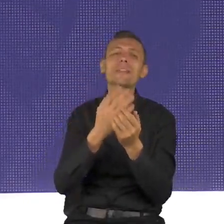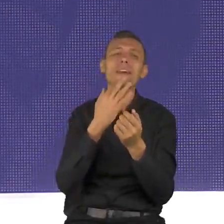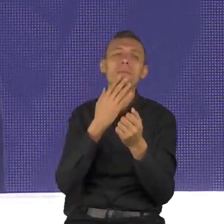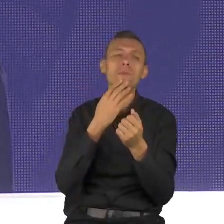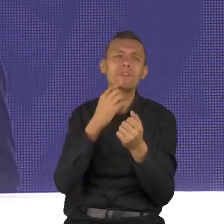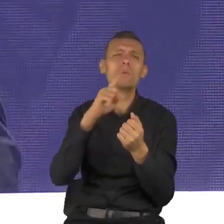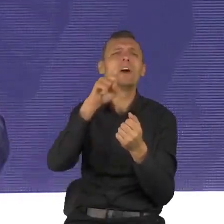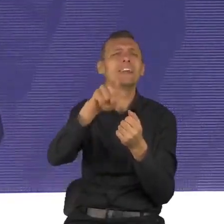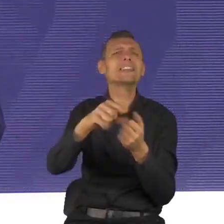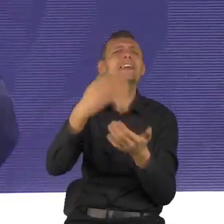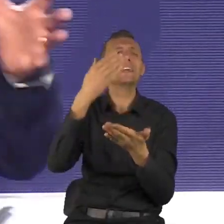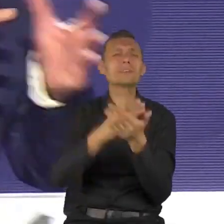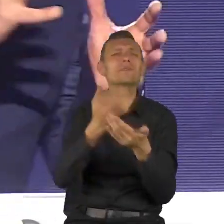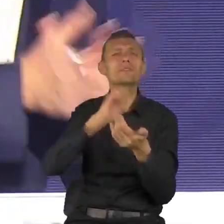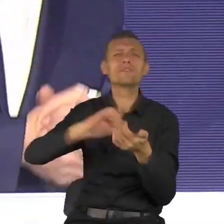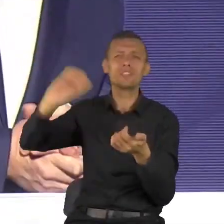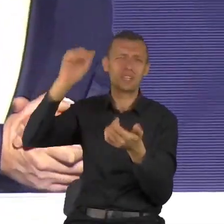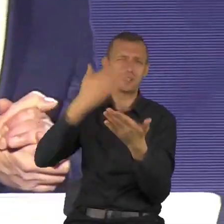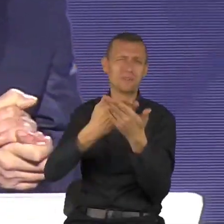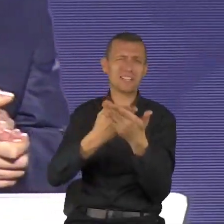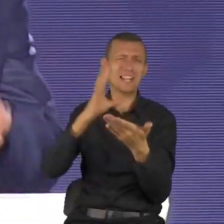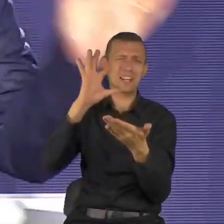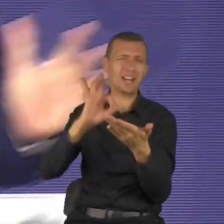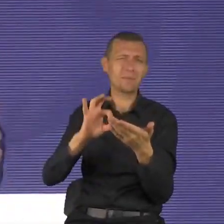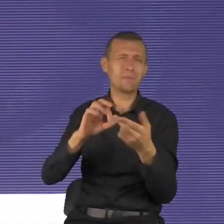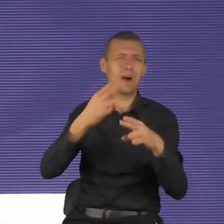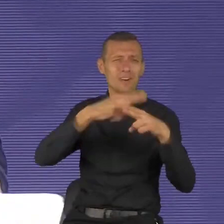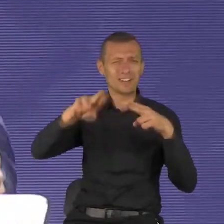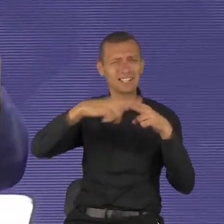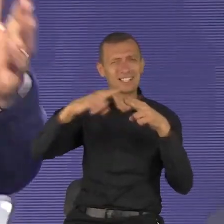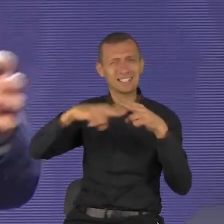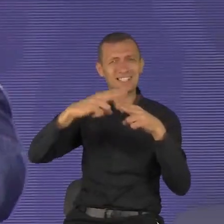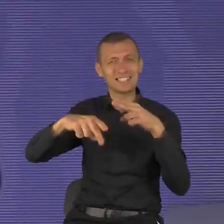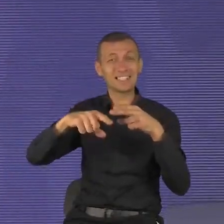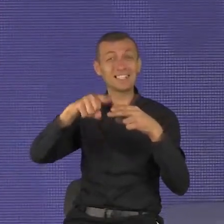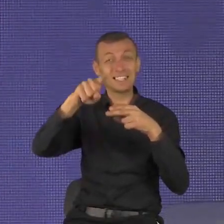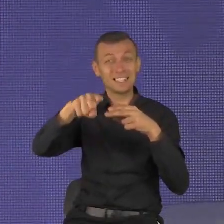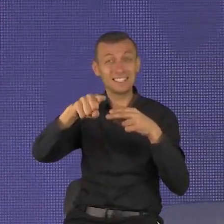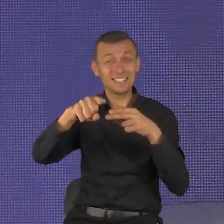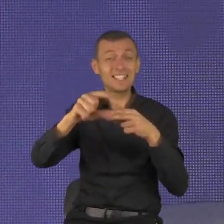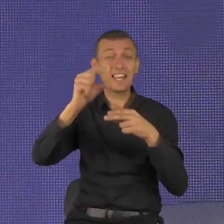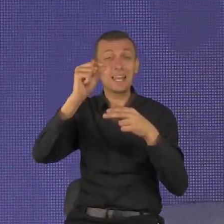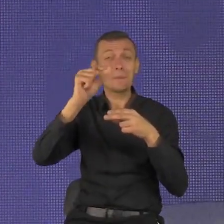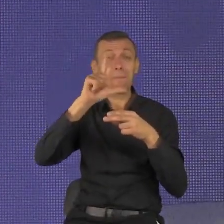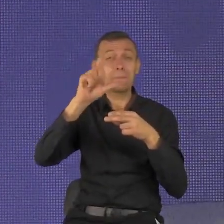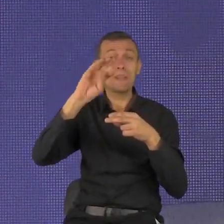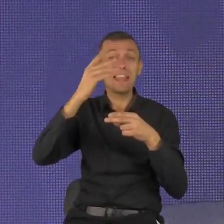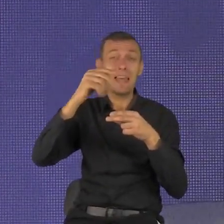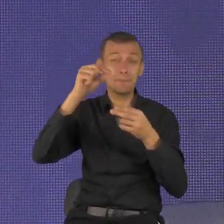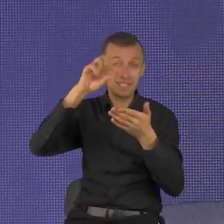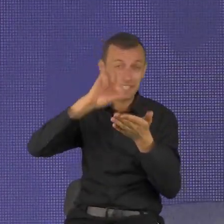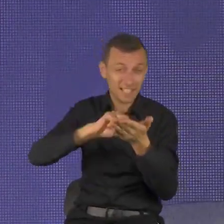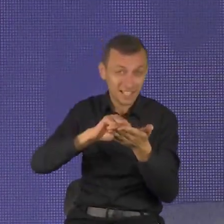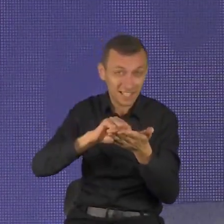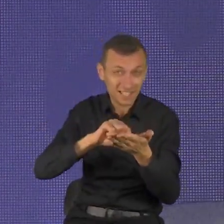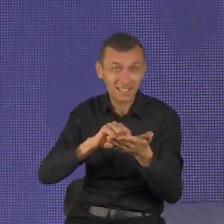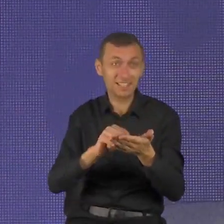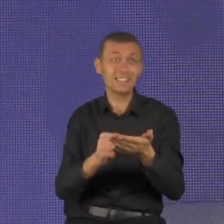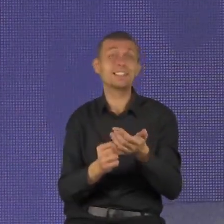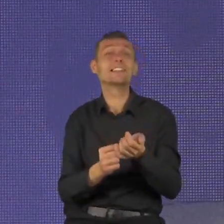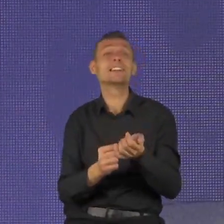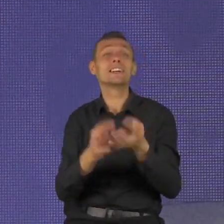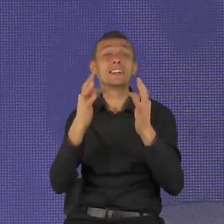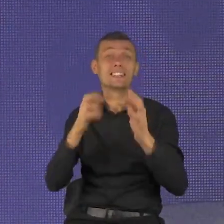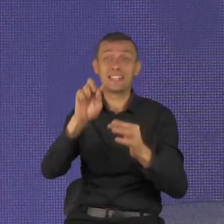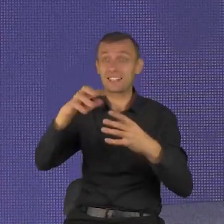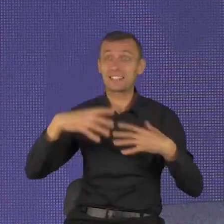zagnieździć. Już jesteś zwycięzcą, chociażby z tego powodu. Nie jesteś konkurencją dla nikogo z tego